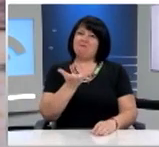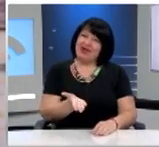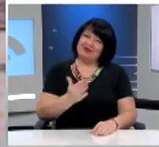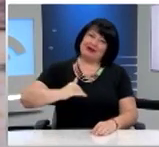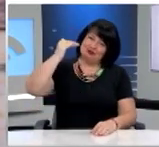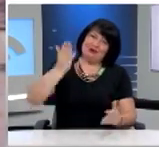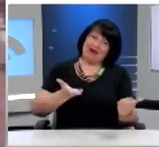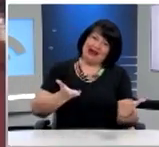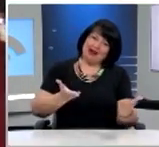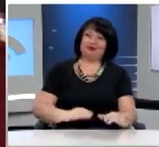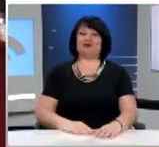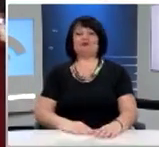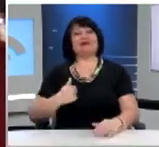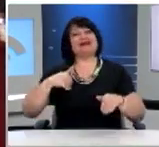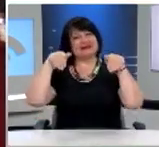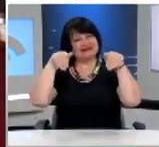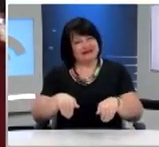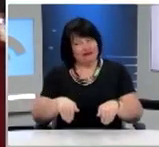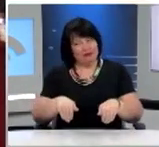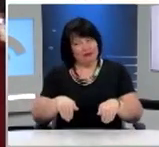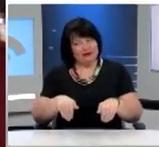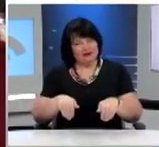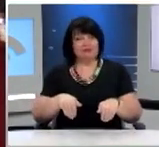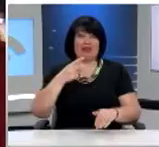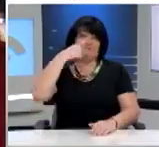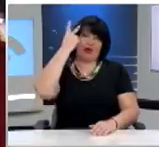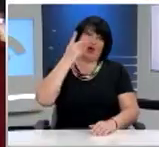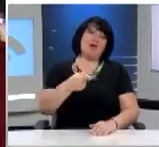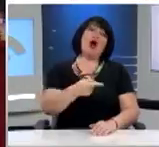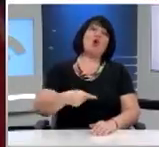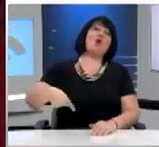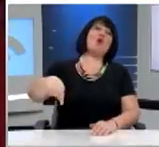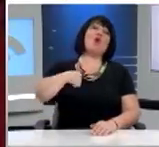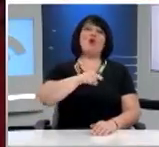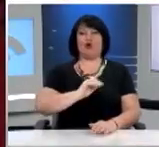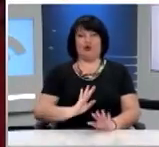των Μεγαλυτέρων. Σεβόμενοι όμως το δικαίωμα